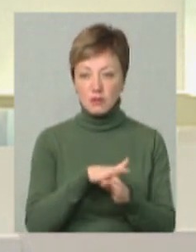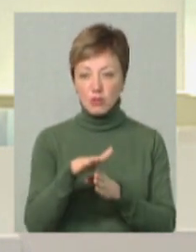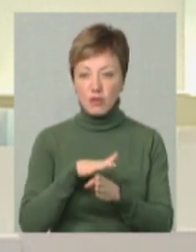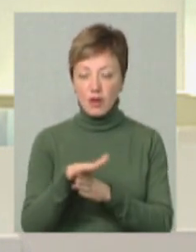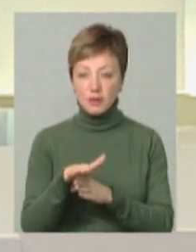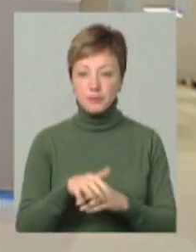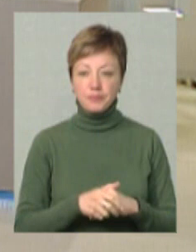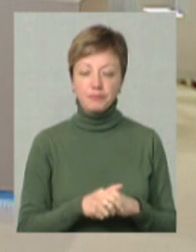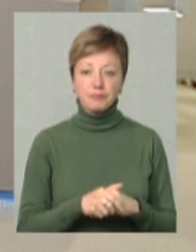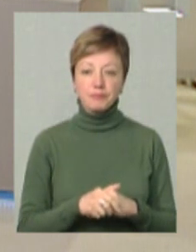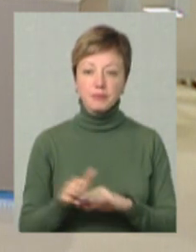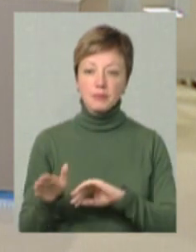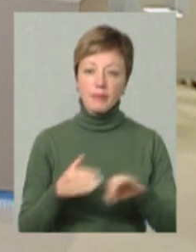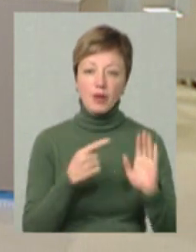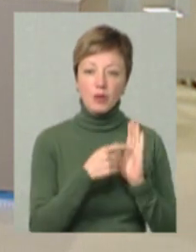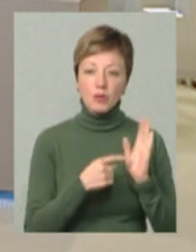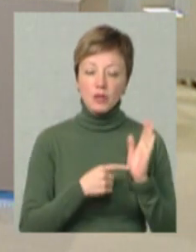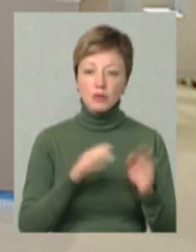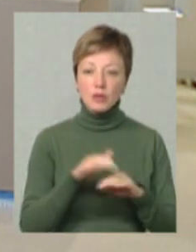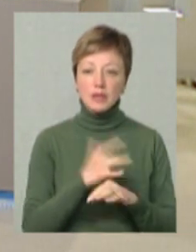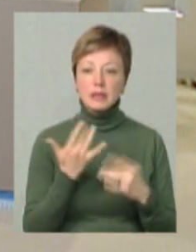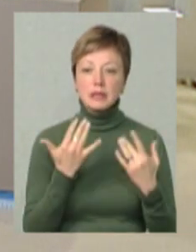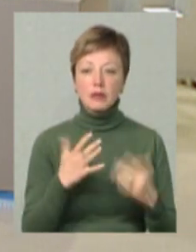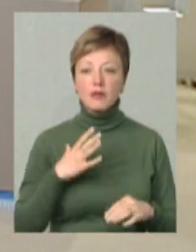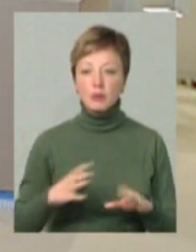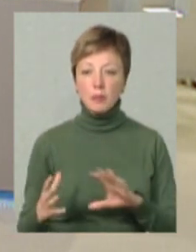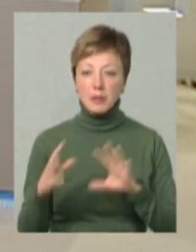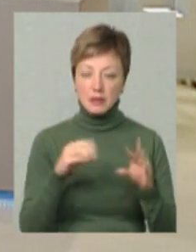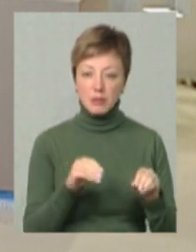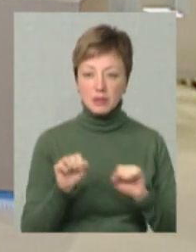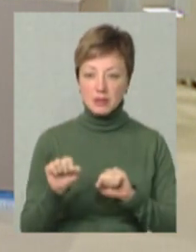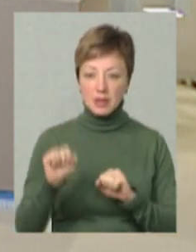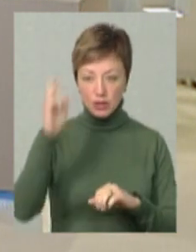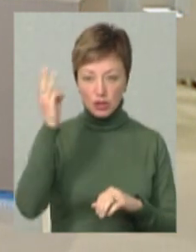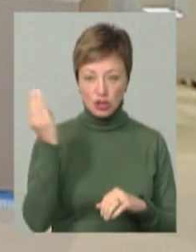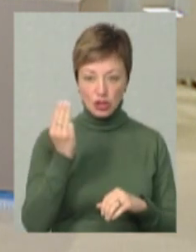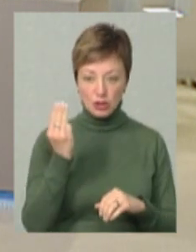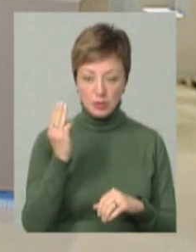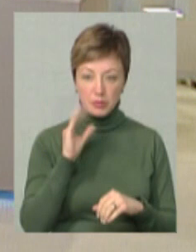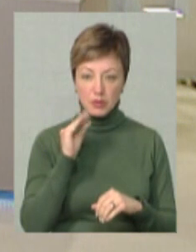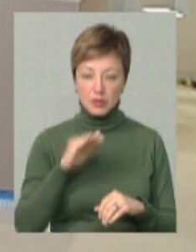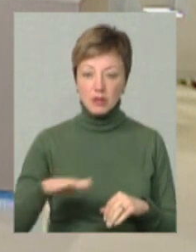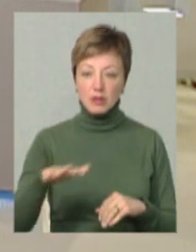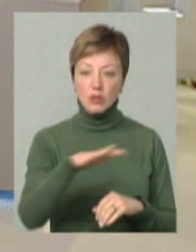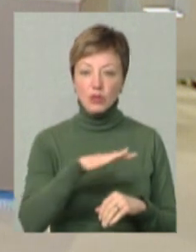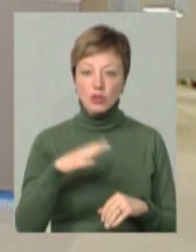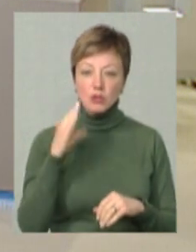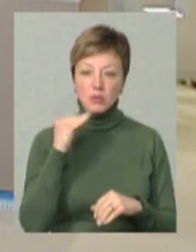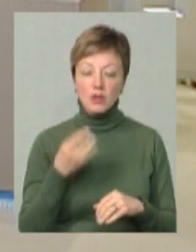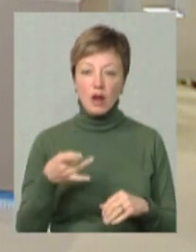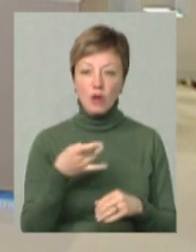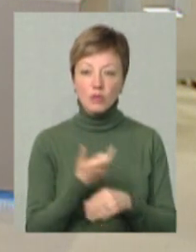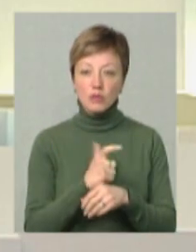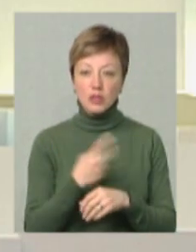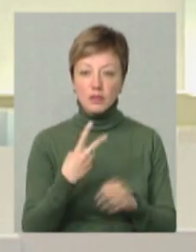Поділіться, будь ласка, скількох вимушених переселенців прихистила Шепетівщина? У нас вже на території Шепетівського району є